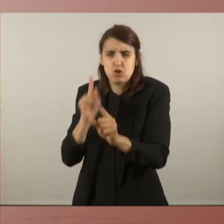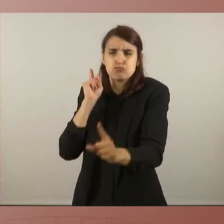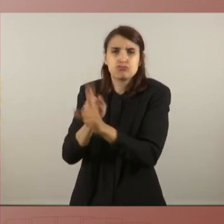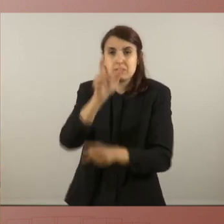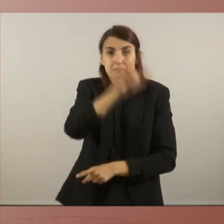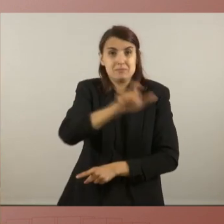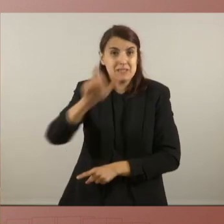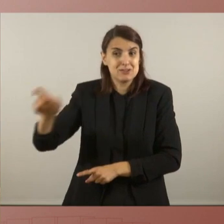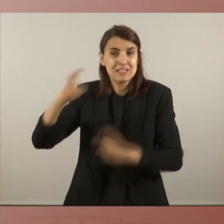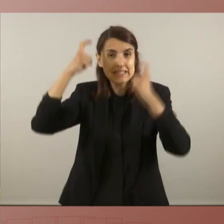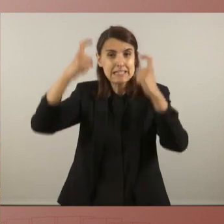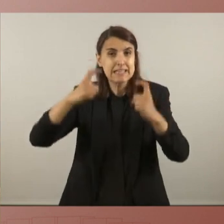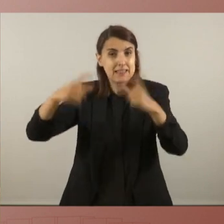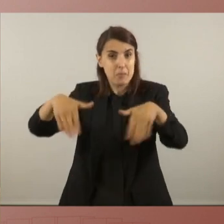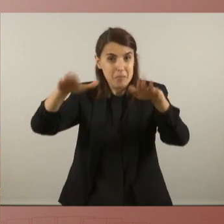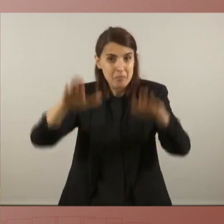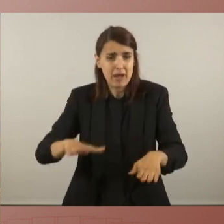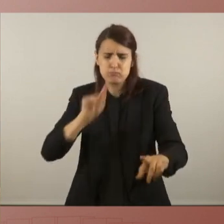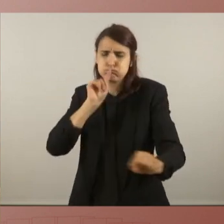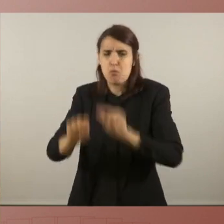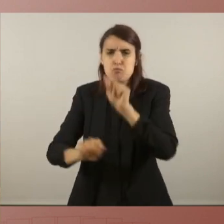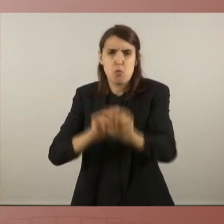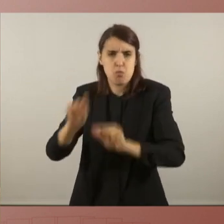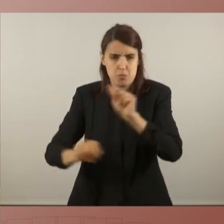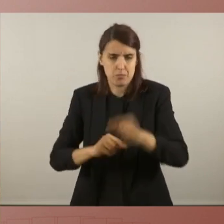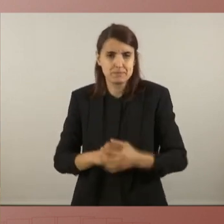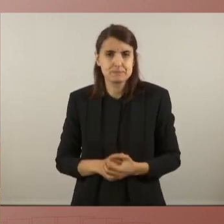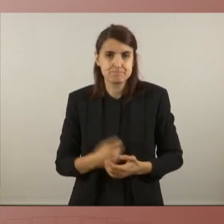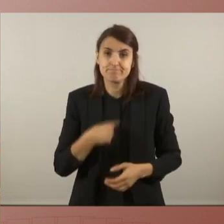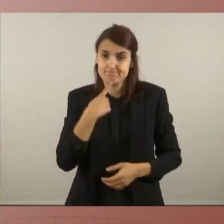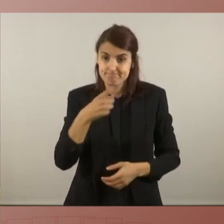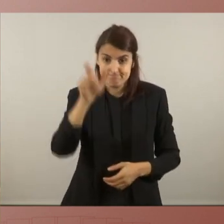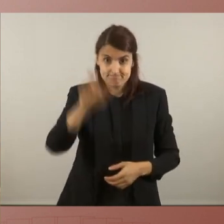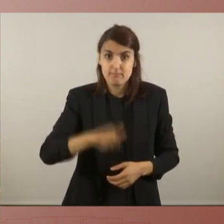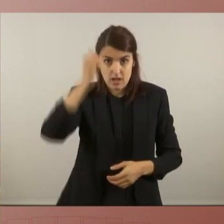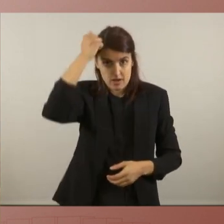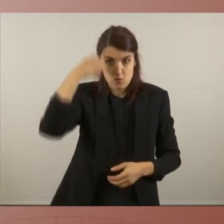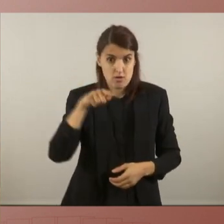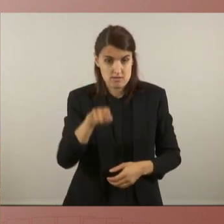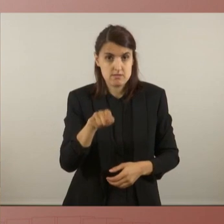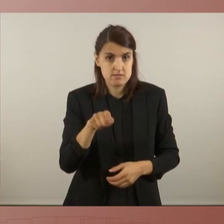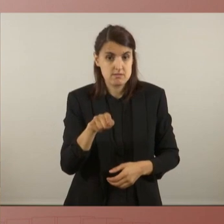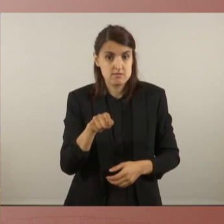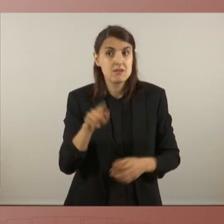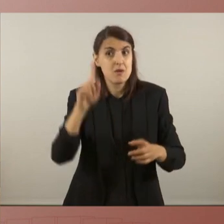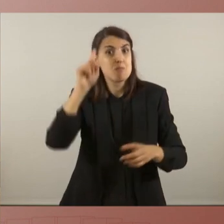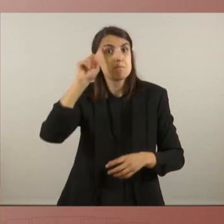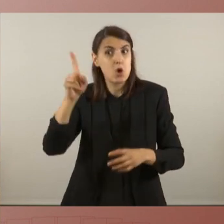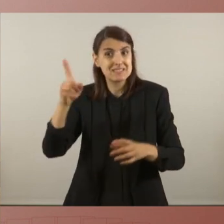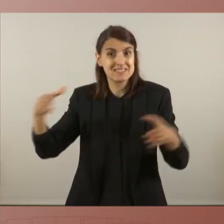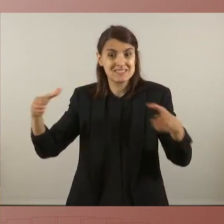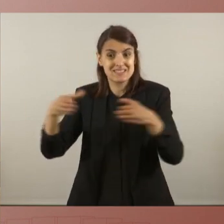estava intentant aturar els desnonaments i per tant li tornem a dir senyor Aragonès les intervencions d'antidisturbis